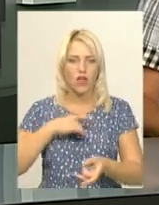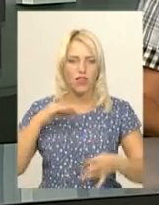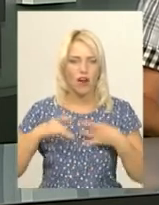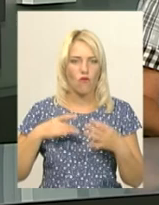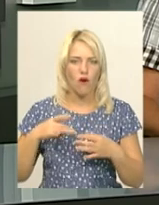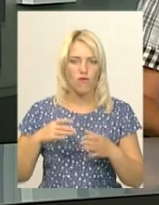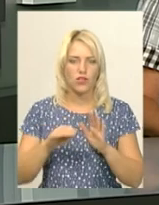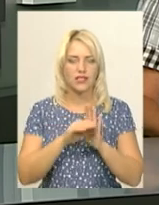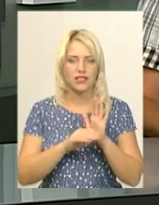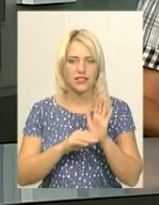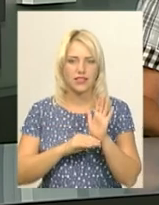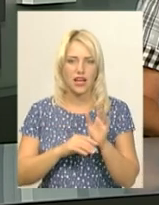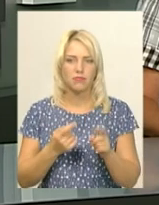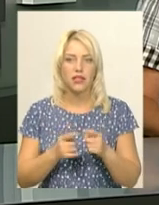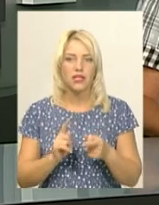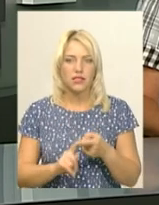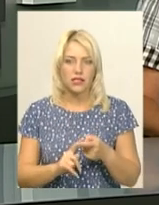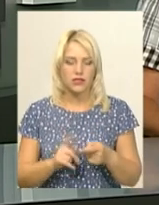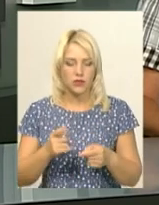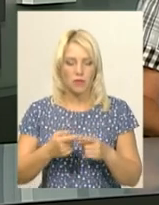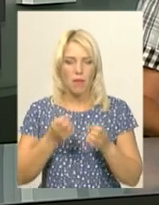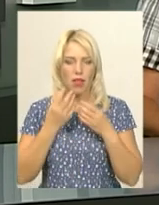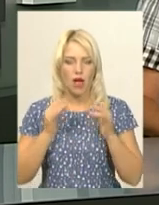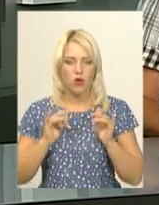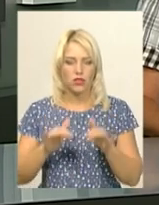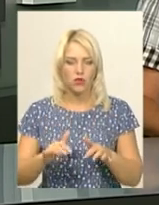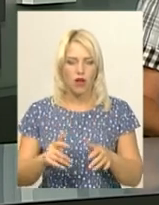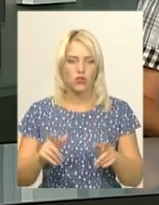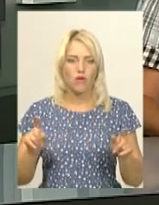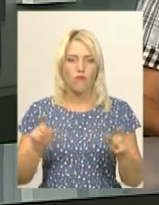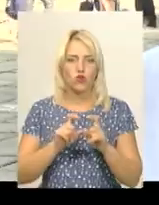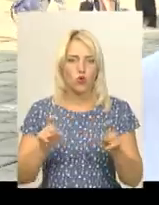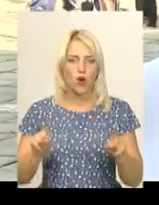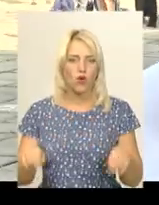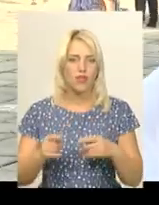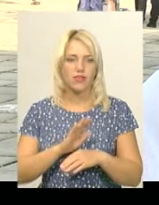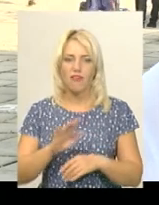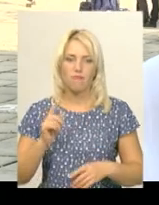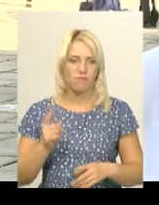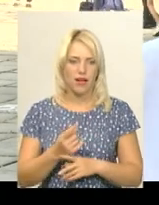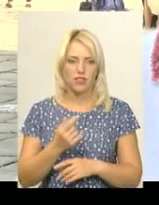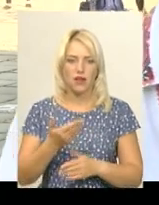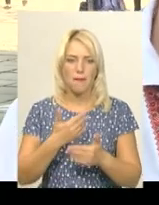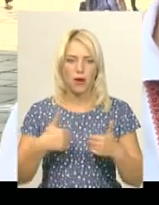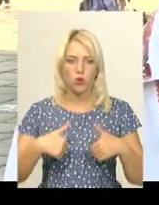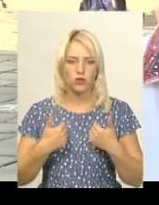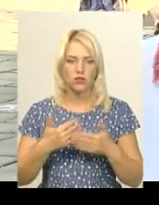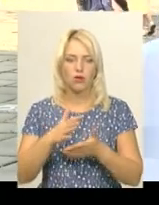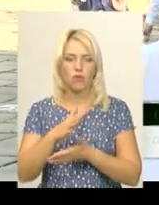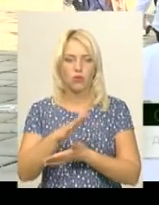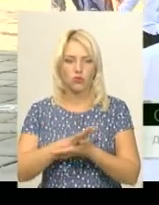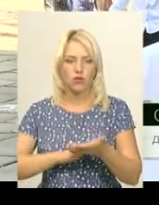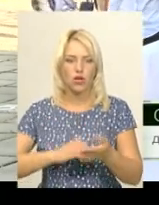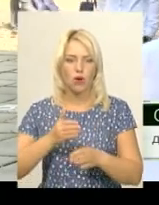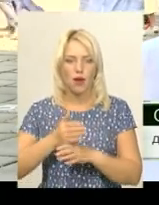За словами Олега Сивицького, благодійну акцію в школі організовують не вперше. Ми хотіли продовжувати допомагати